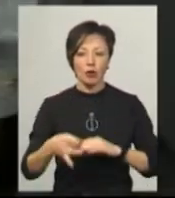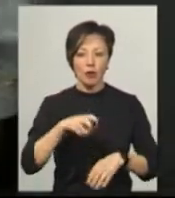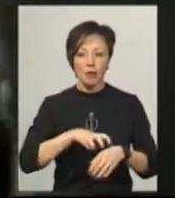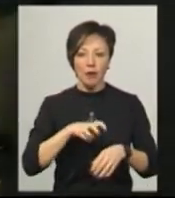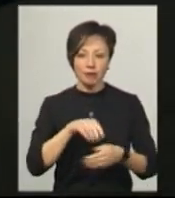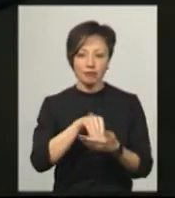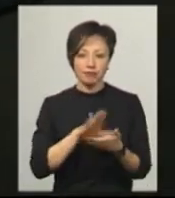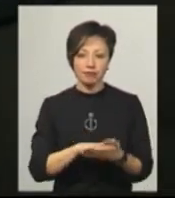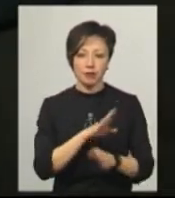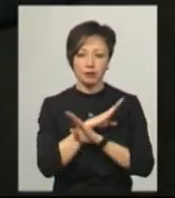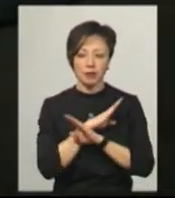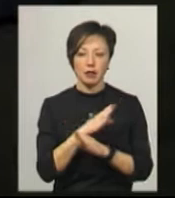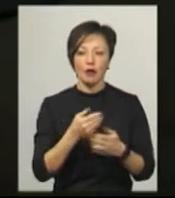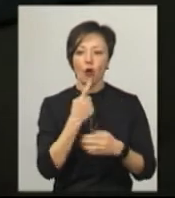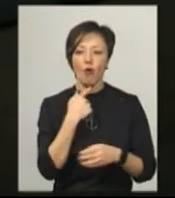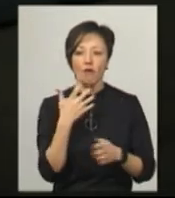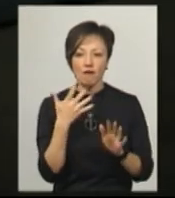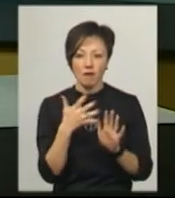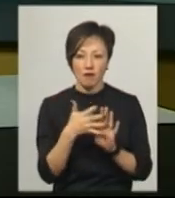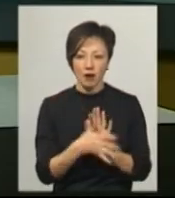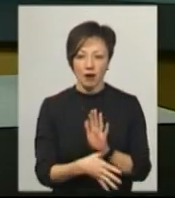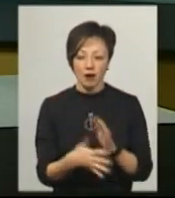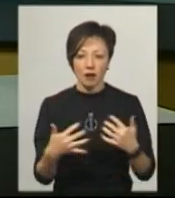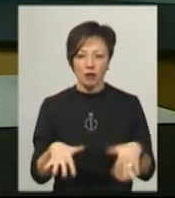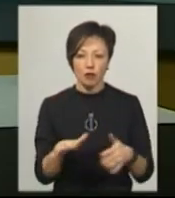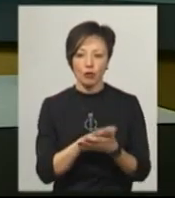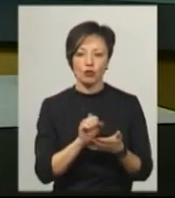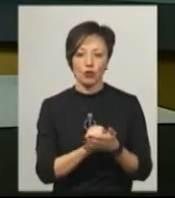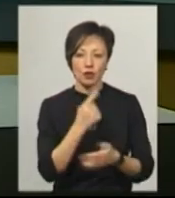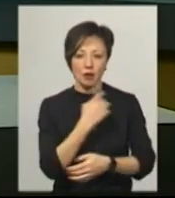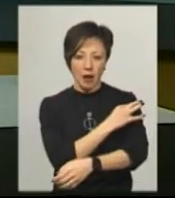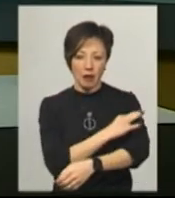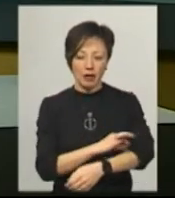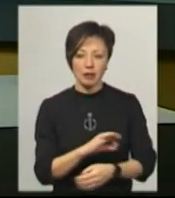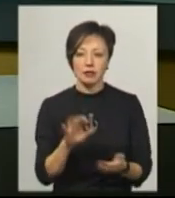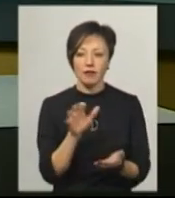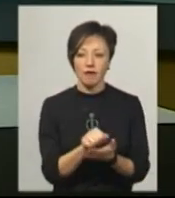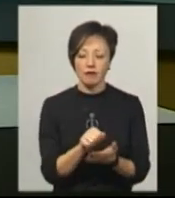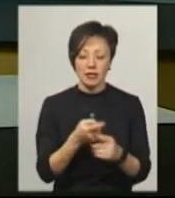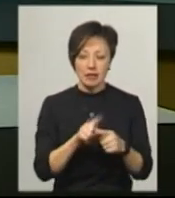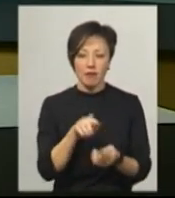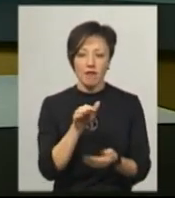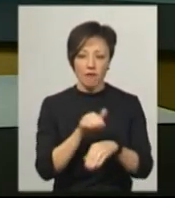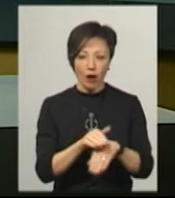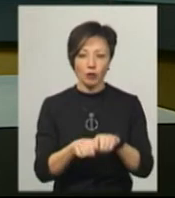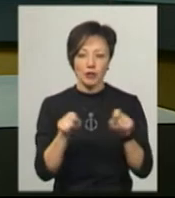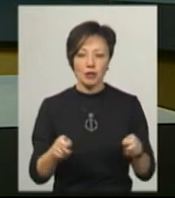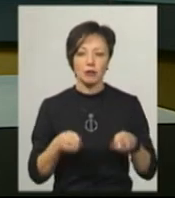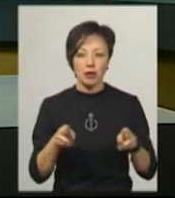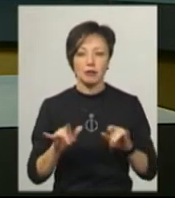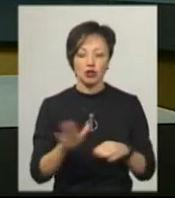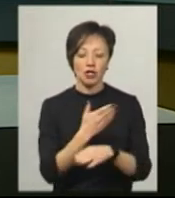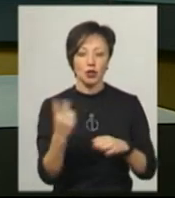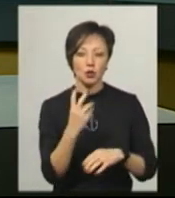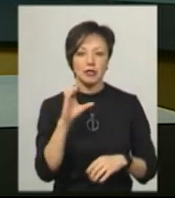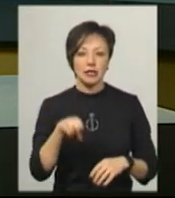констатували смерть від значної крововтрати, спричиненої пошкодженням артерії. За даним факту відкрито кримінальне провадження за частиною 2